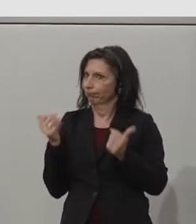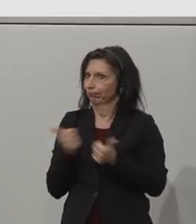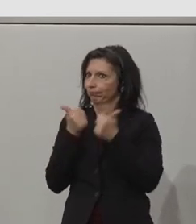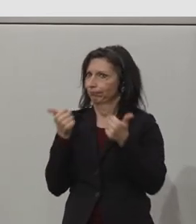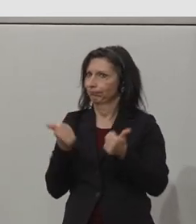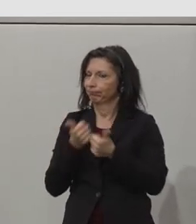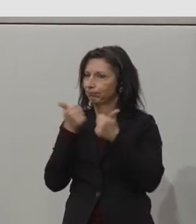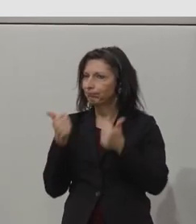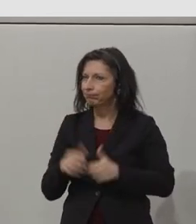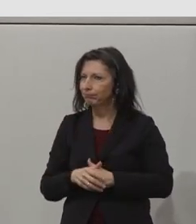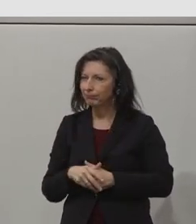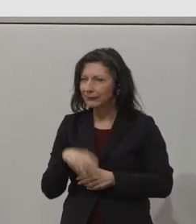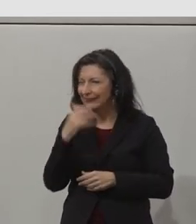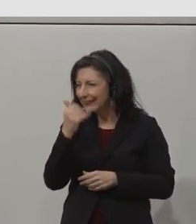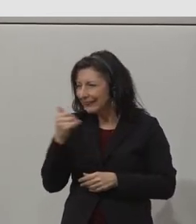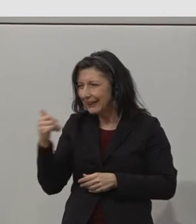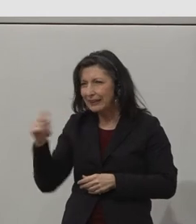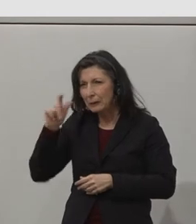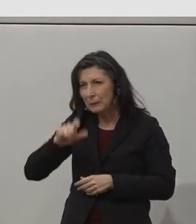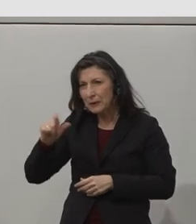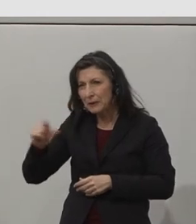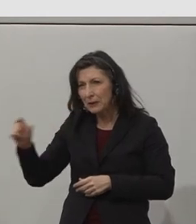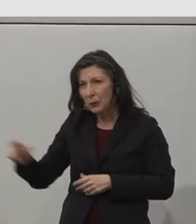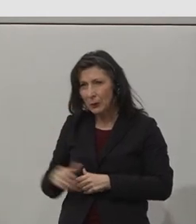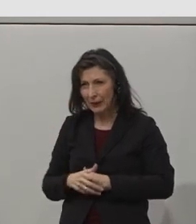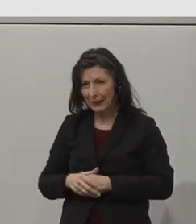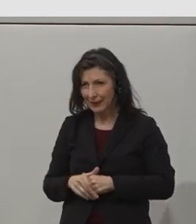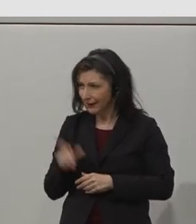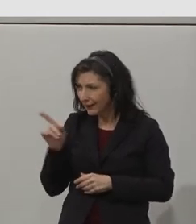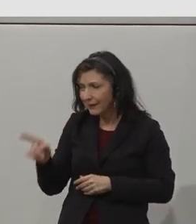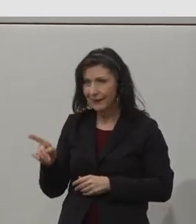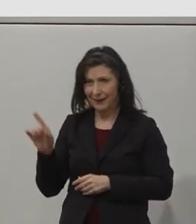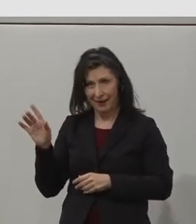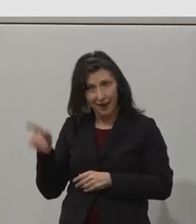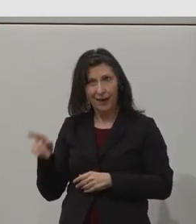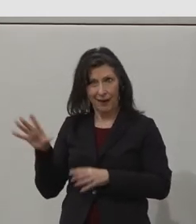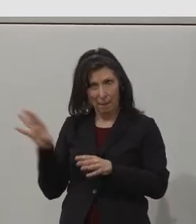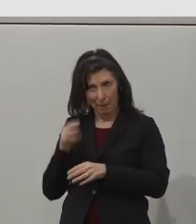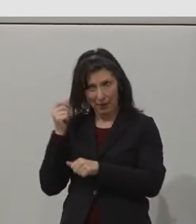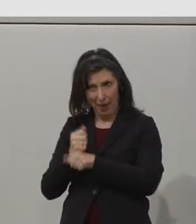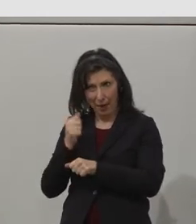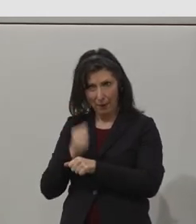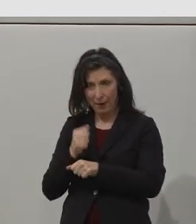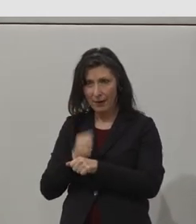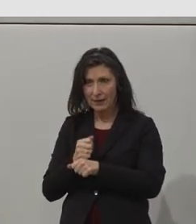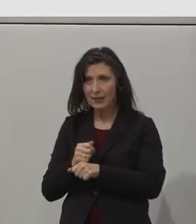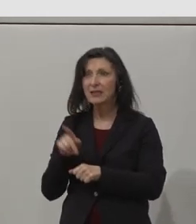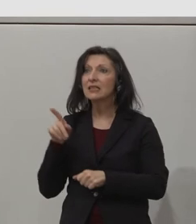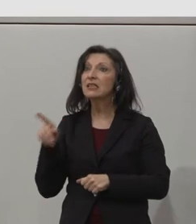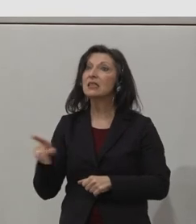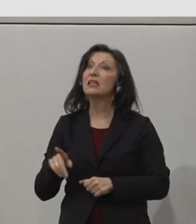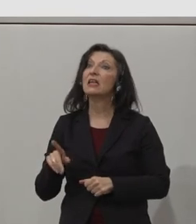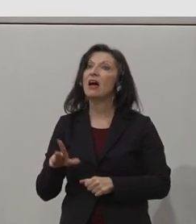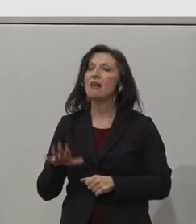member of the Fable community is paid a fair compensation, a competitive compensation, one that acknowledges